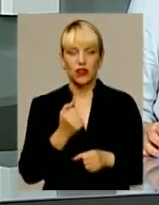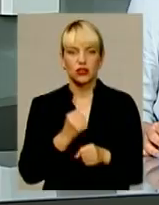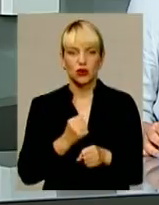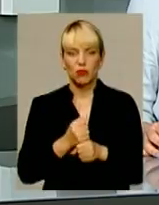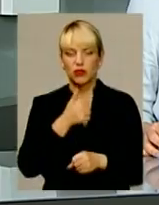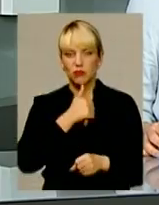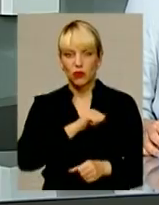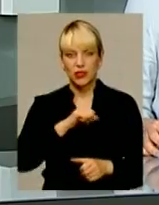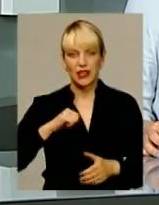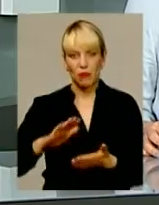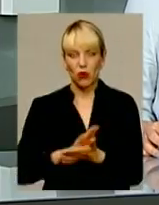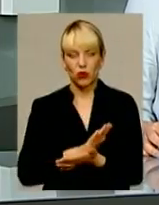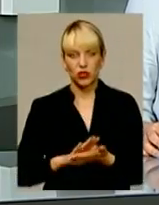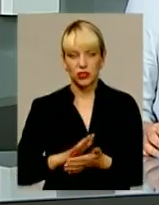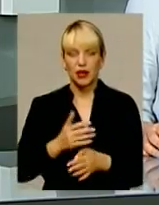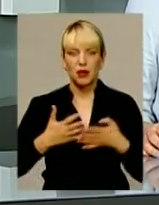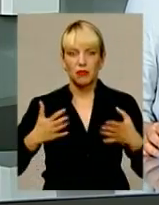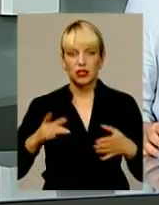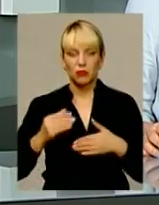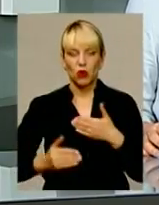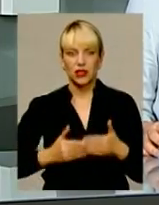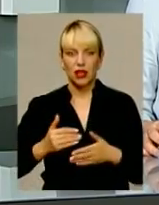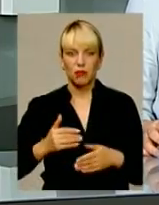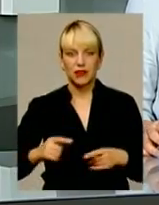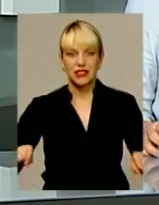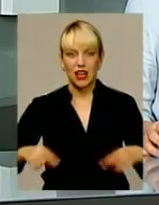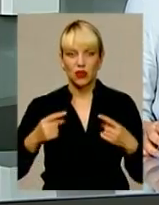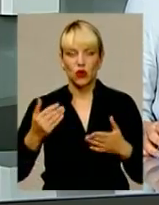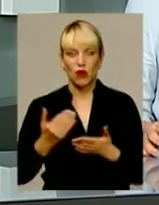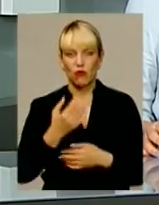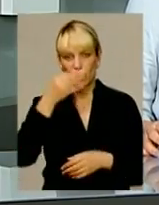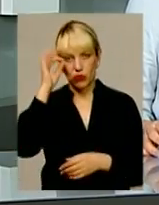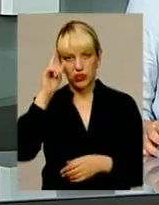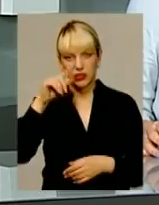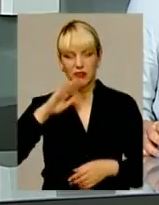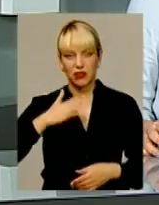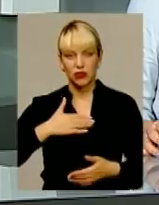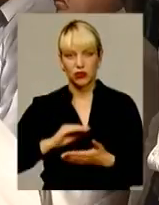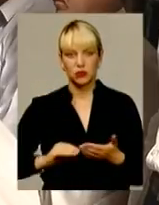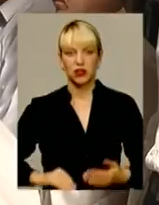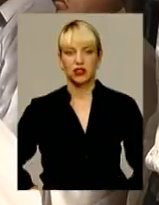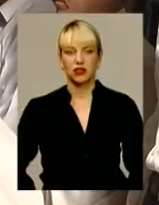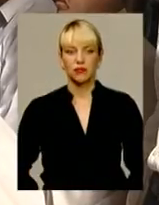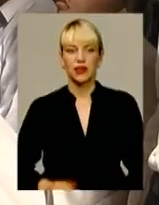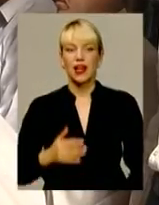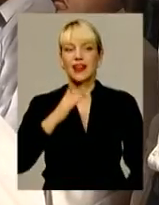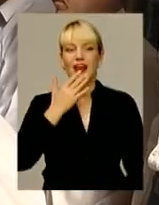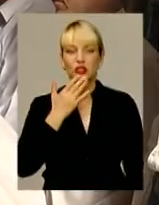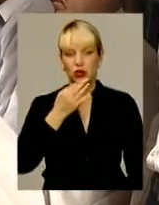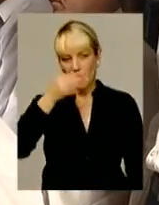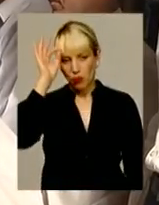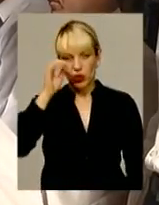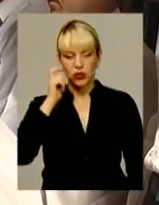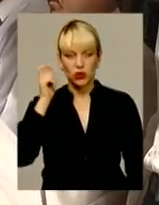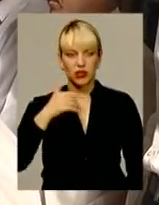самоочиститися. Більше про етапи становлення нової поліції знає Світлана Русіна. Національній поліції